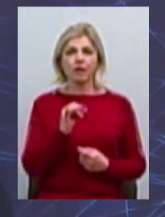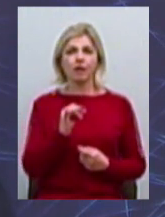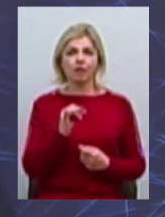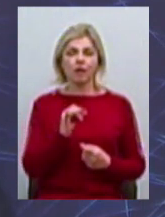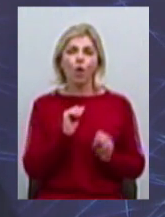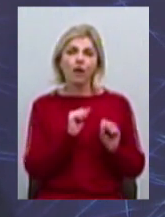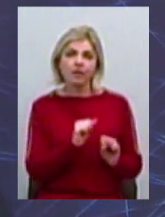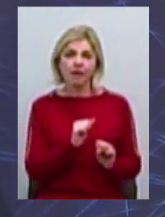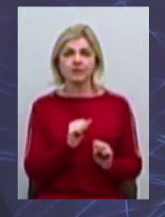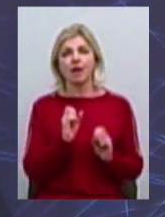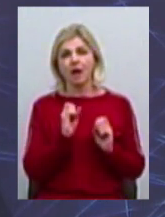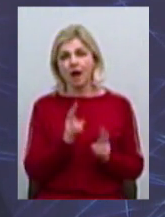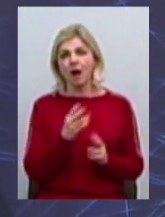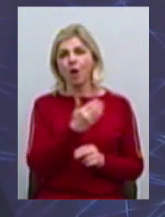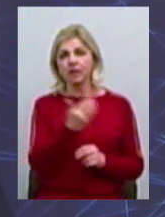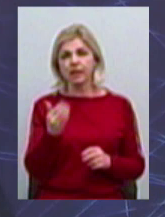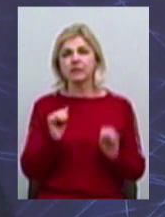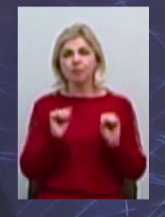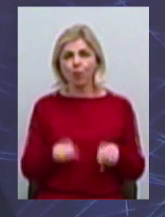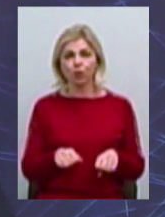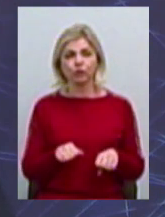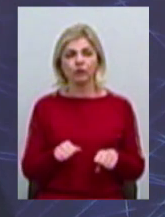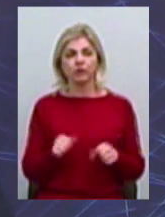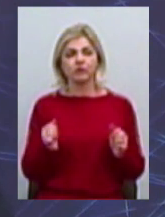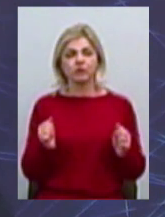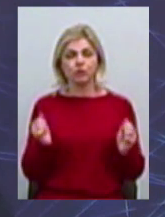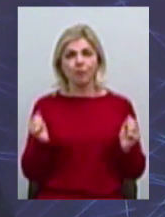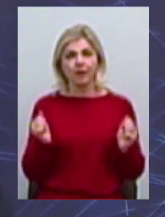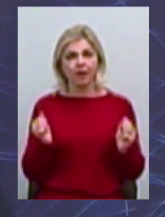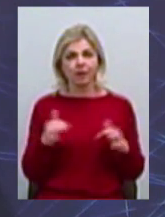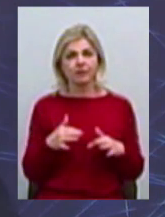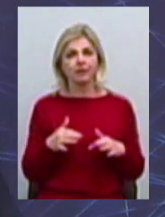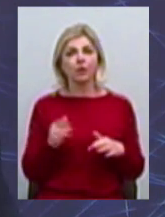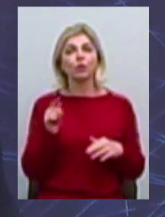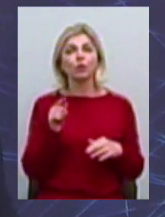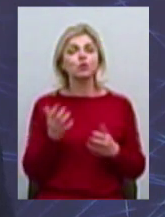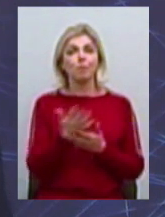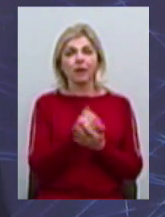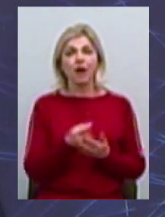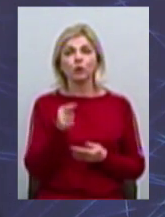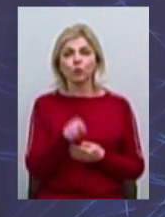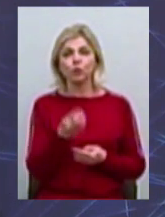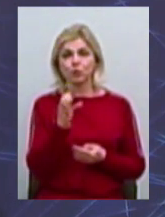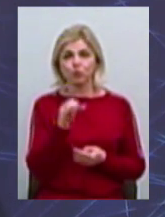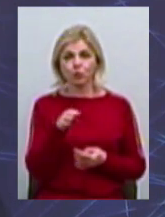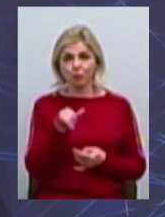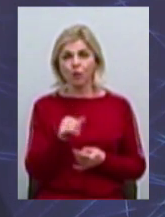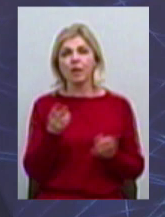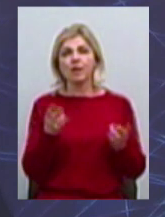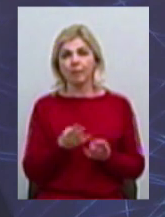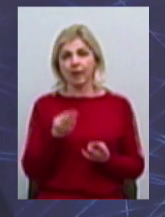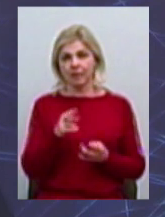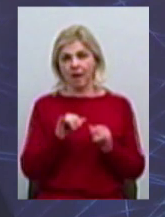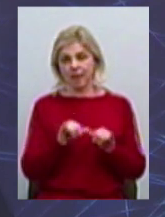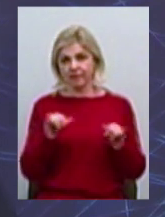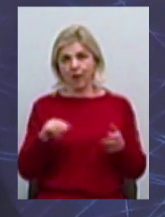плані того, наскільки вони змогуть собірути ту суму, необхідну для розвития проєкта,